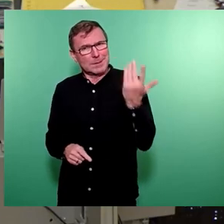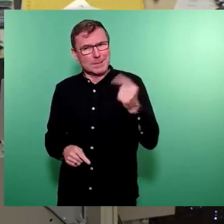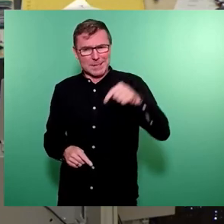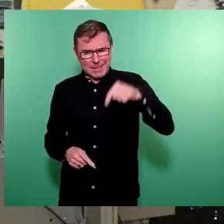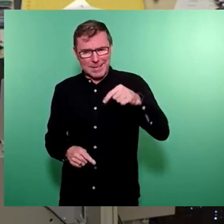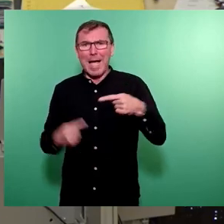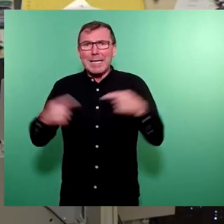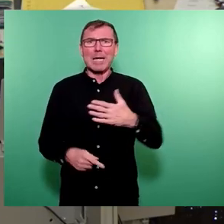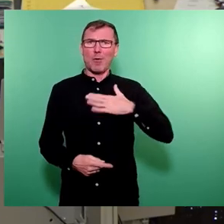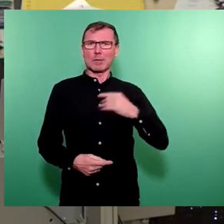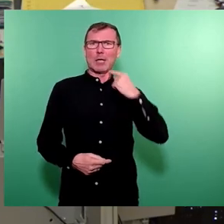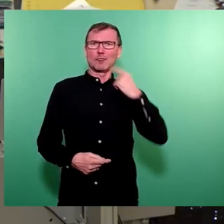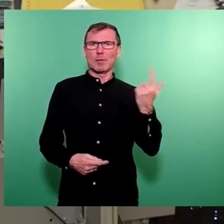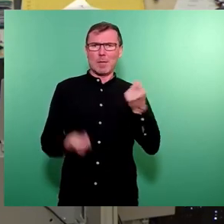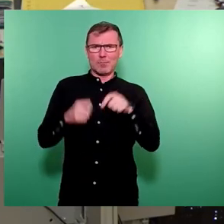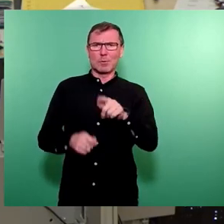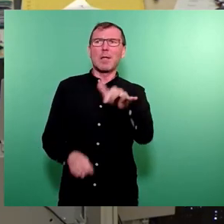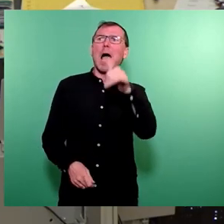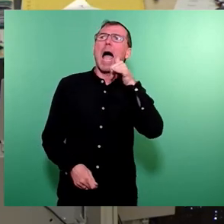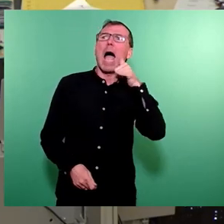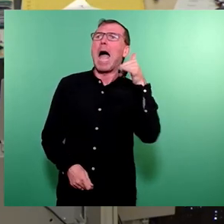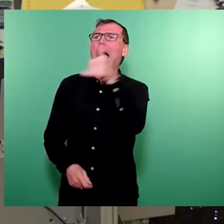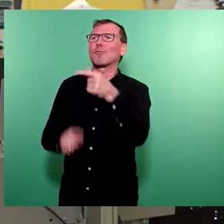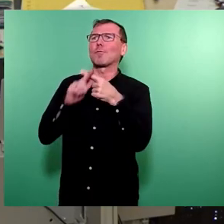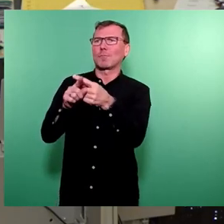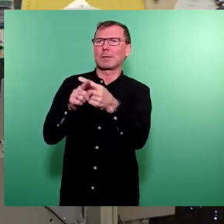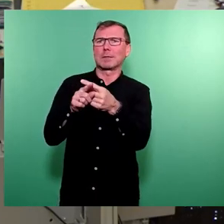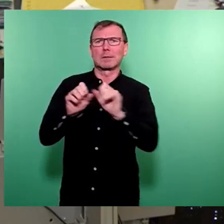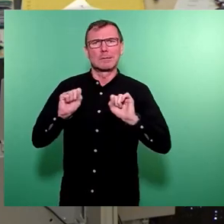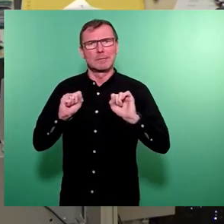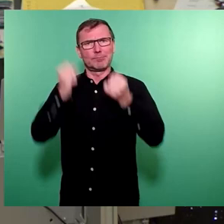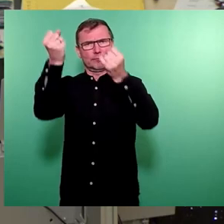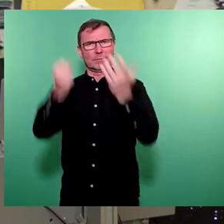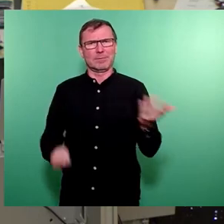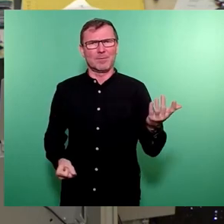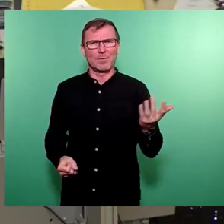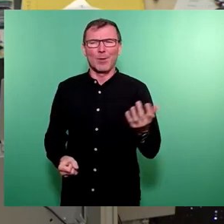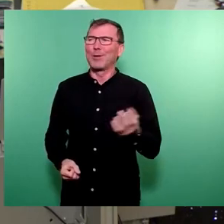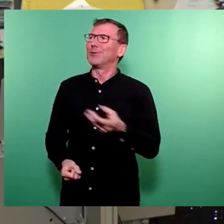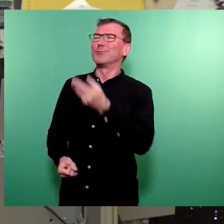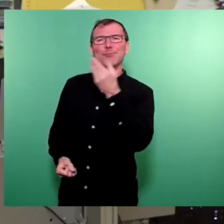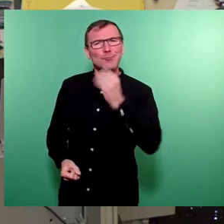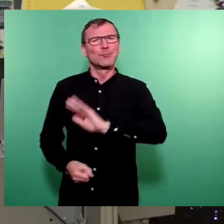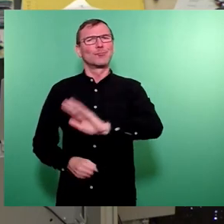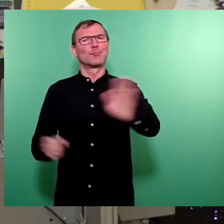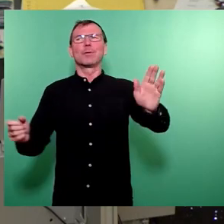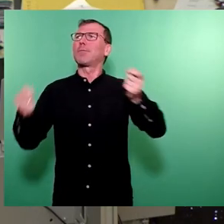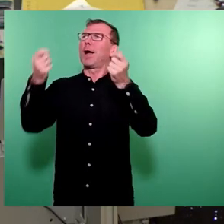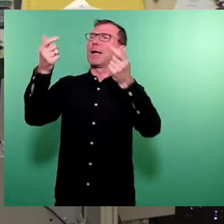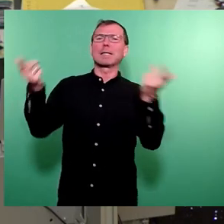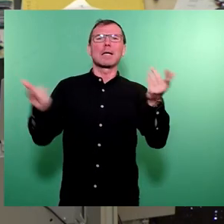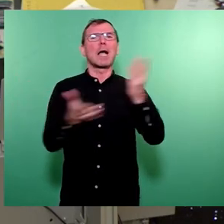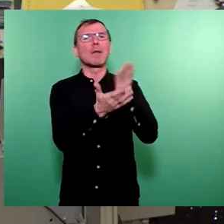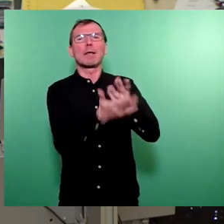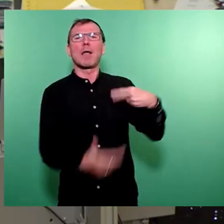unsere Stimmen beschlossen, dass ein Anruftaxi etabliert wird. Na? Das ist wunderschön. Ist alles Geld, was zum Schluss fehlt.